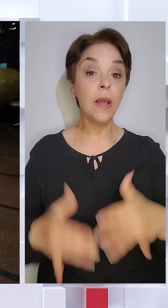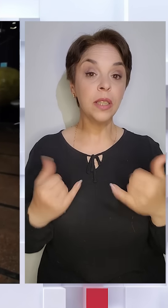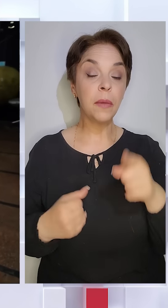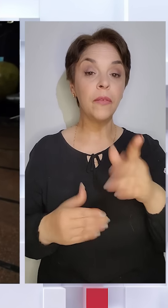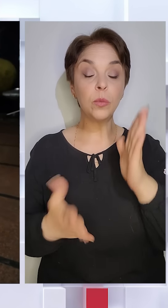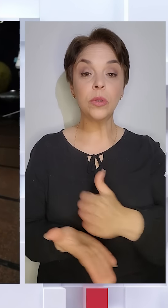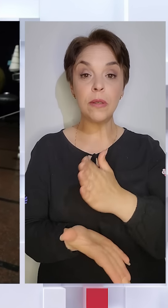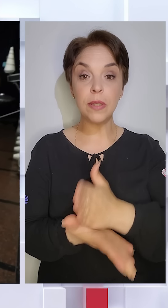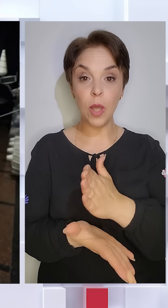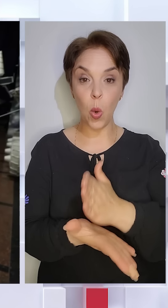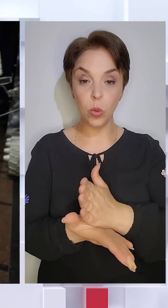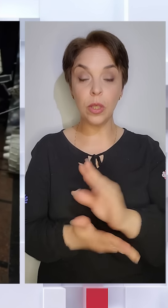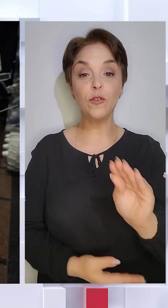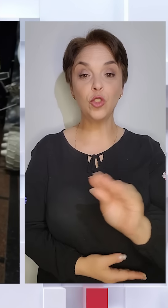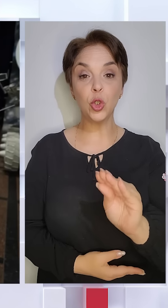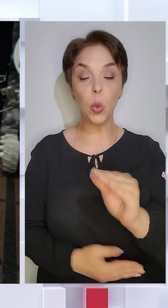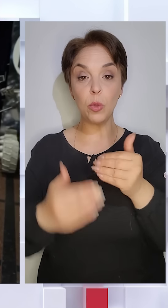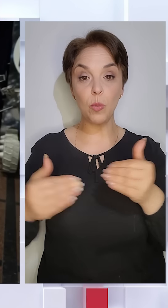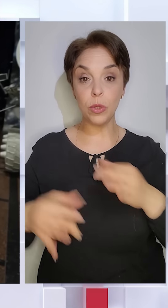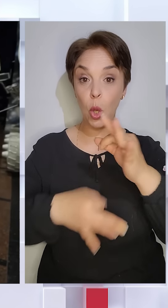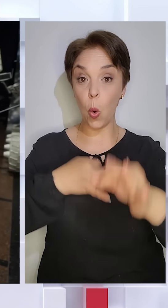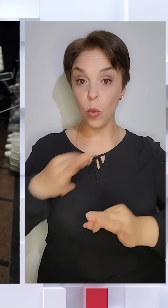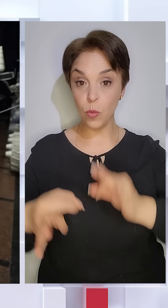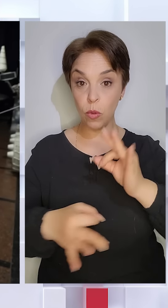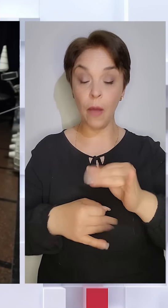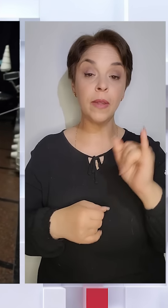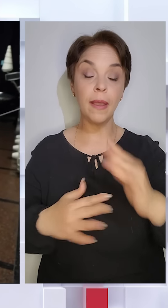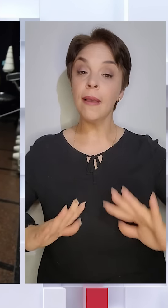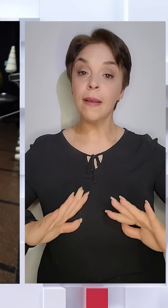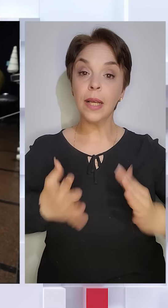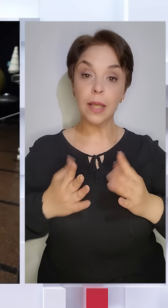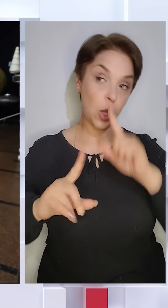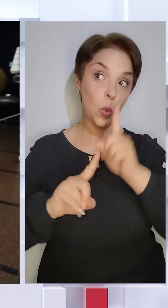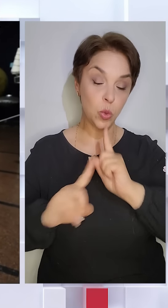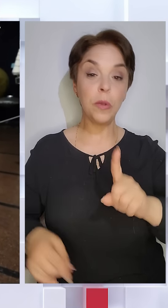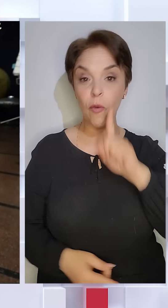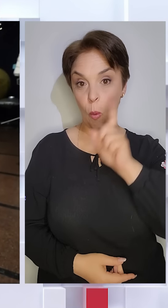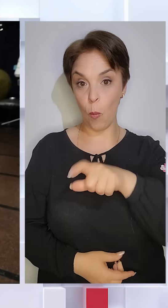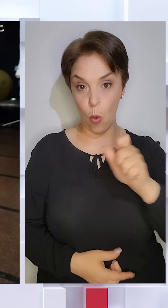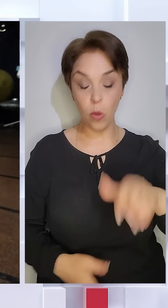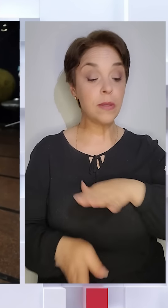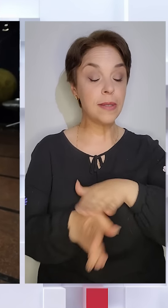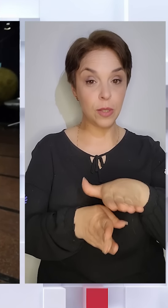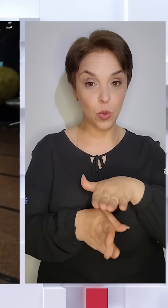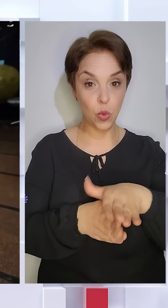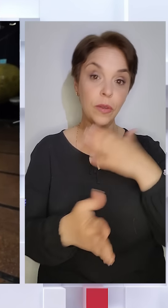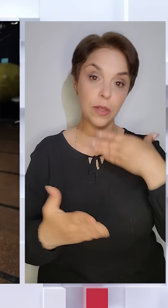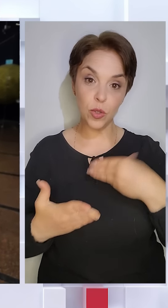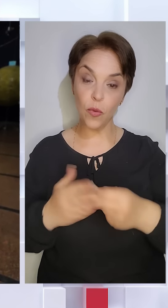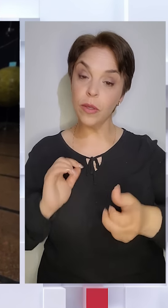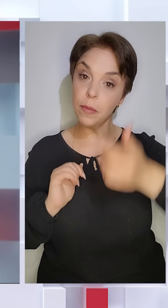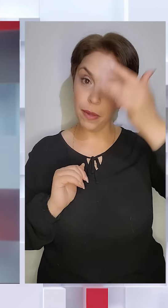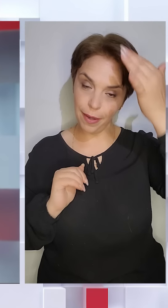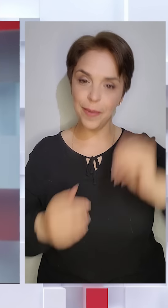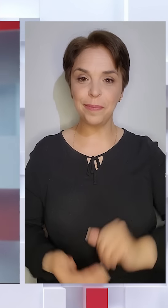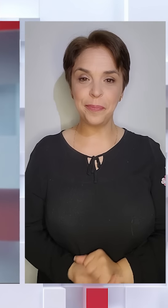він буде знаходитися в Житомирському музеї космонавтики і надихати, особливо молодь, здійснювати свої мрії.